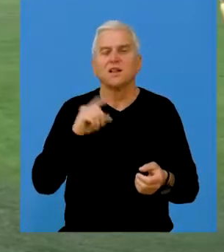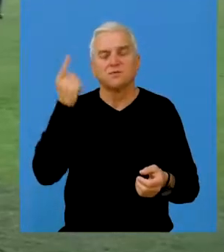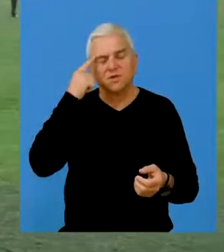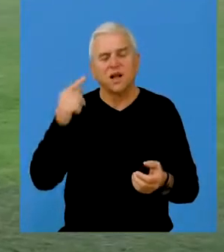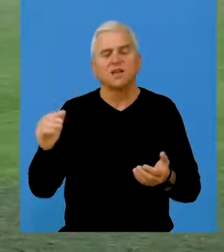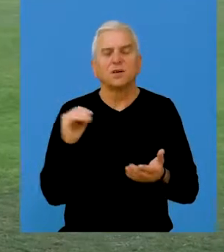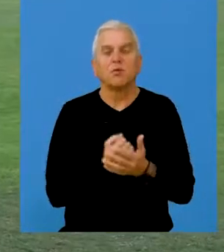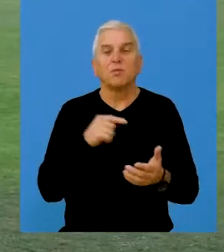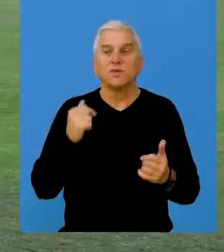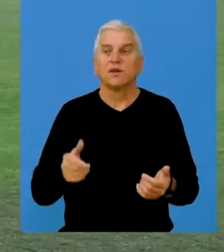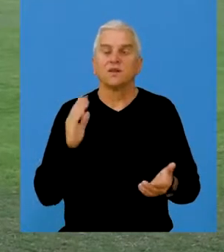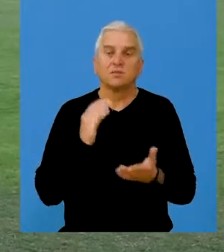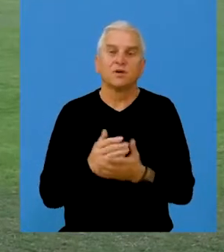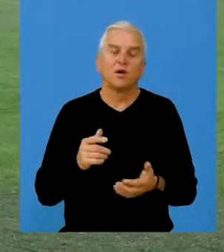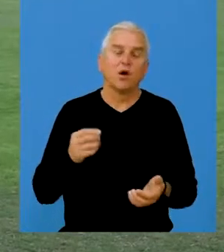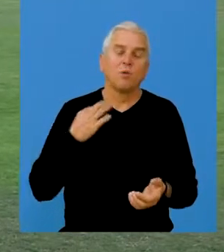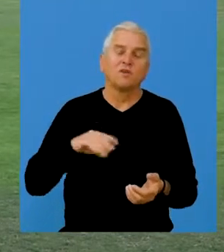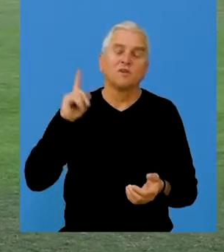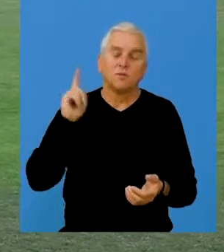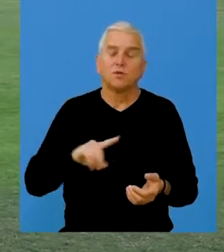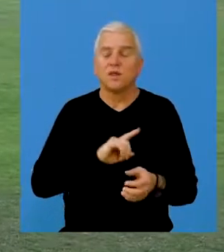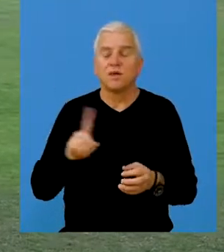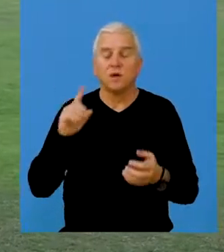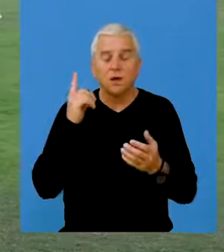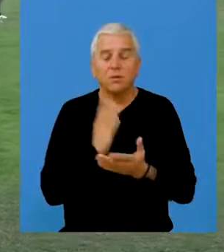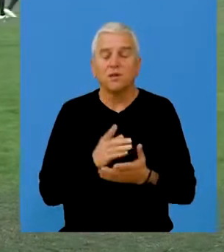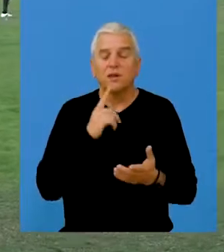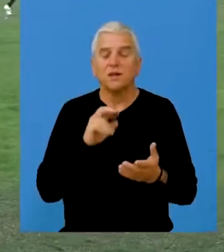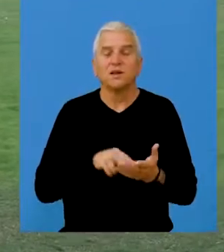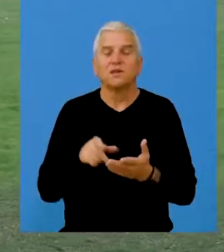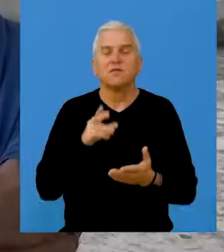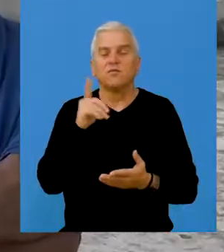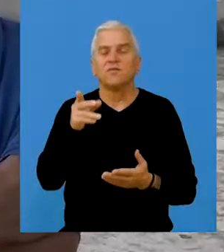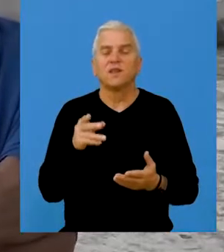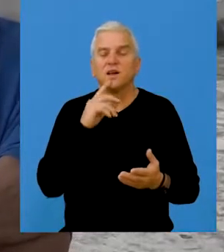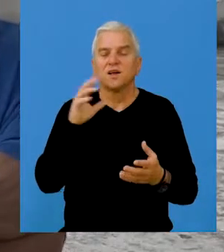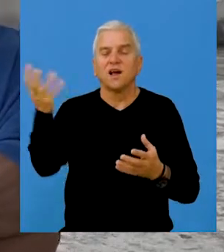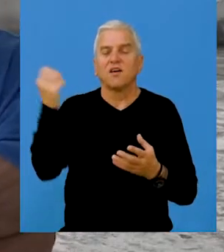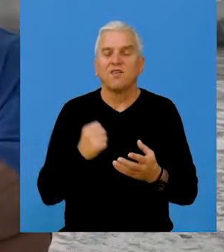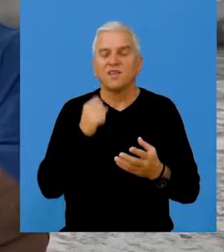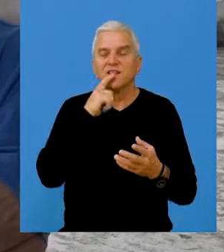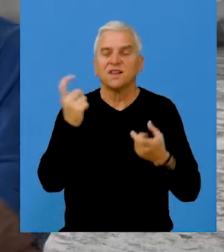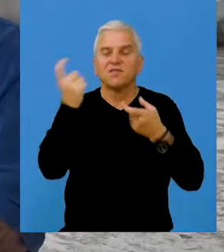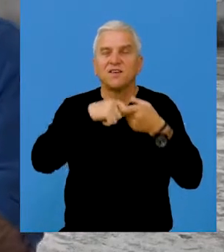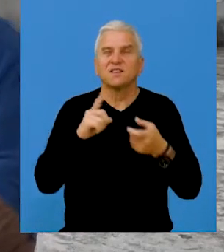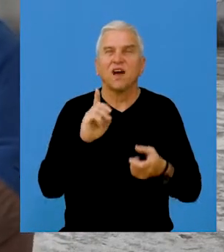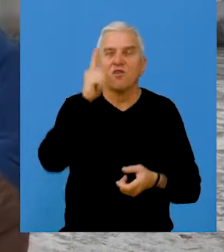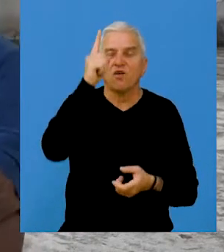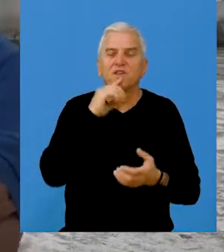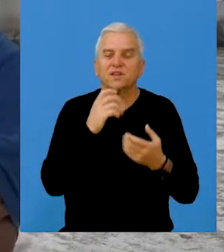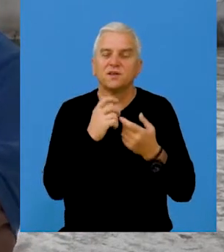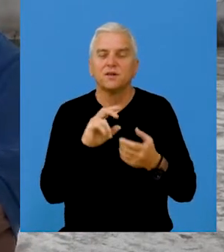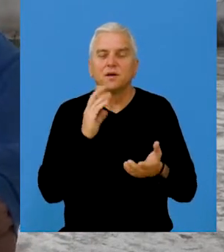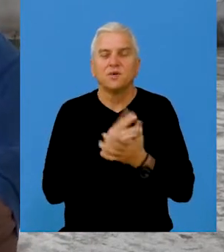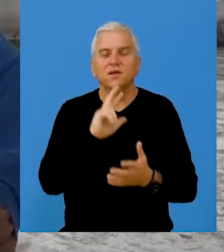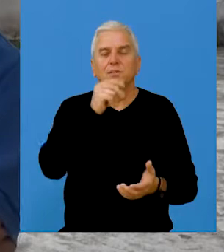nedlje nismo znali za pobedu i danas je bilo bukvalno za naš klub biti ili ne biti, otići vatati priključak sa vodećima,